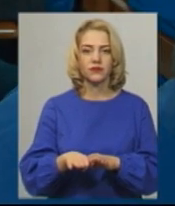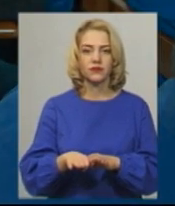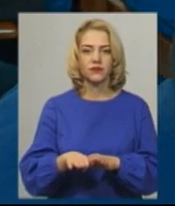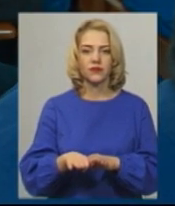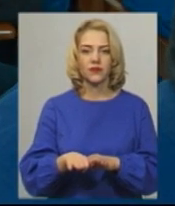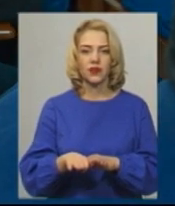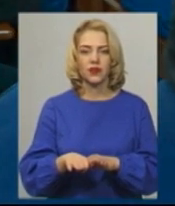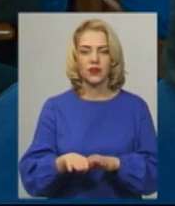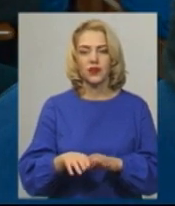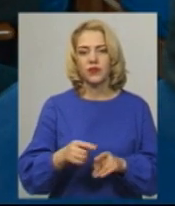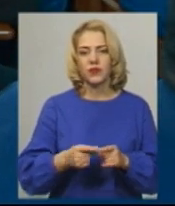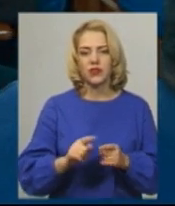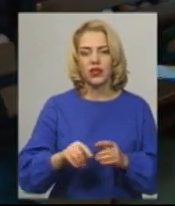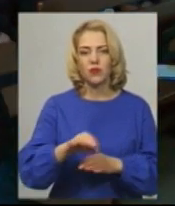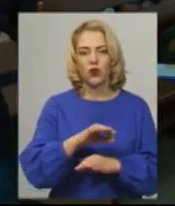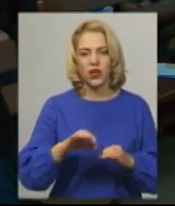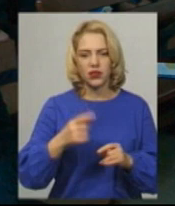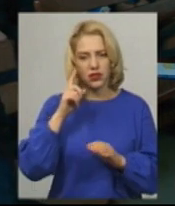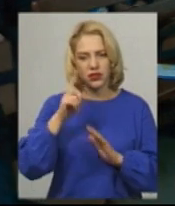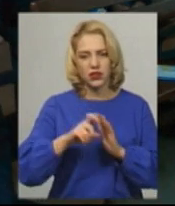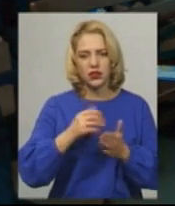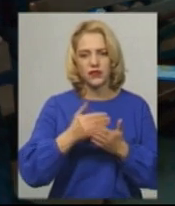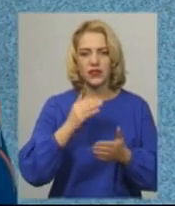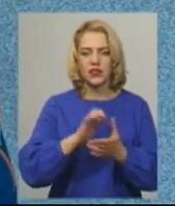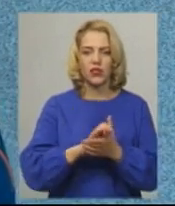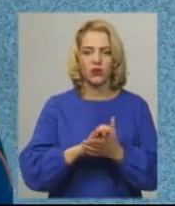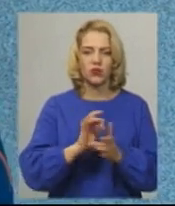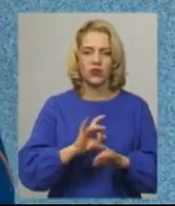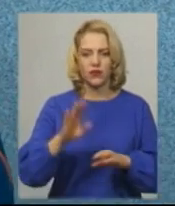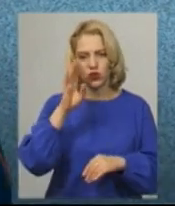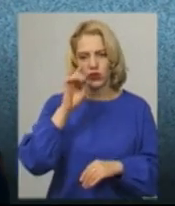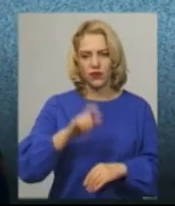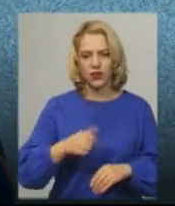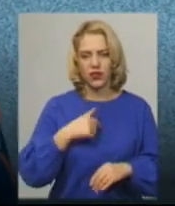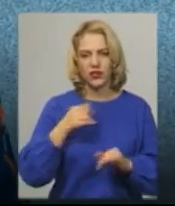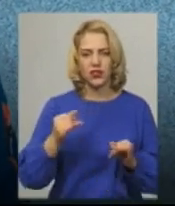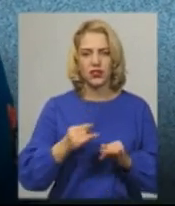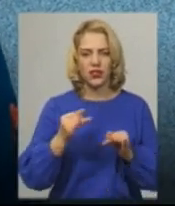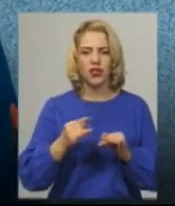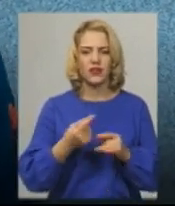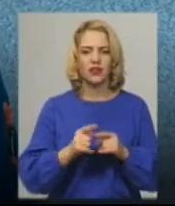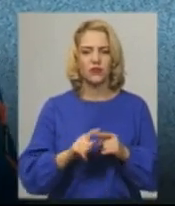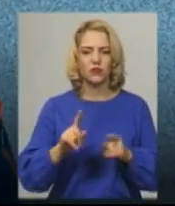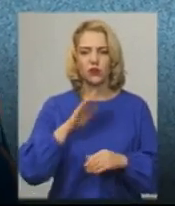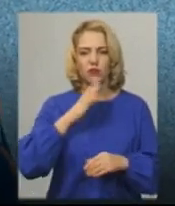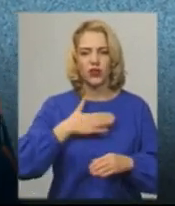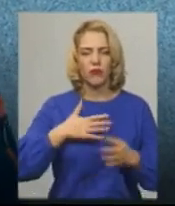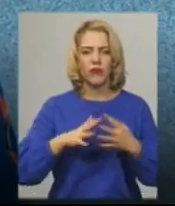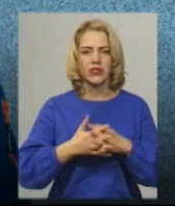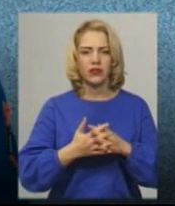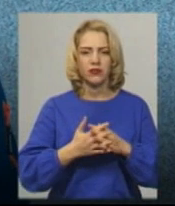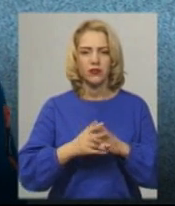Про даний проєкт Олександр Саварин із нас від знайомих. Я зацікавлені в тому, щоб в моєму селі і